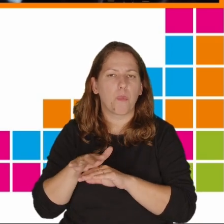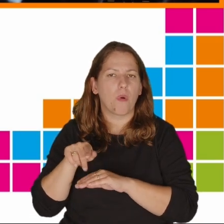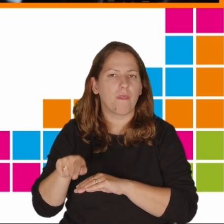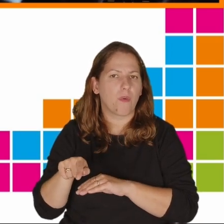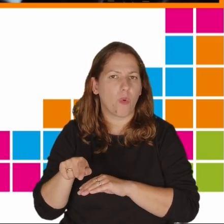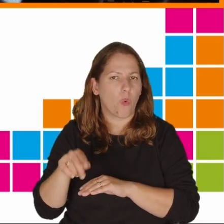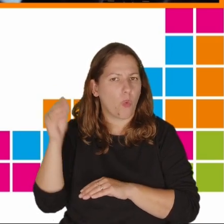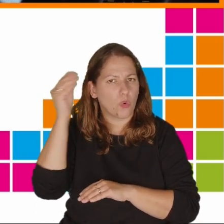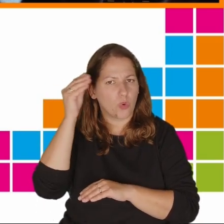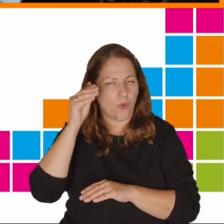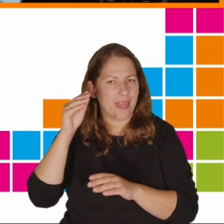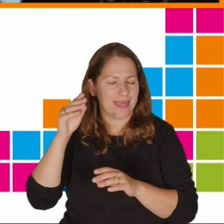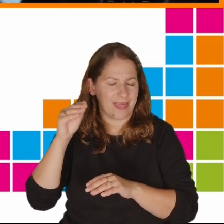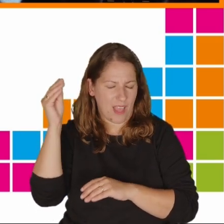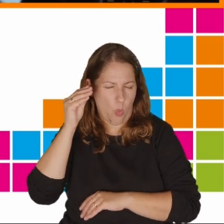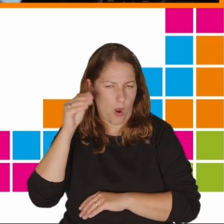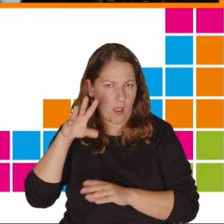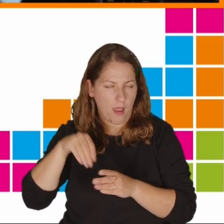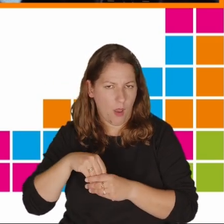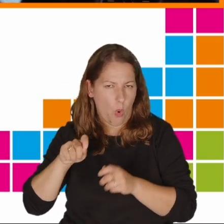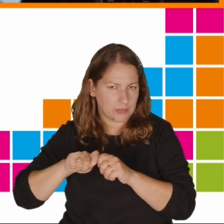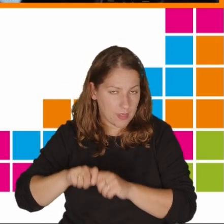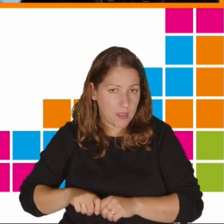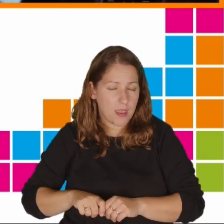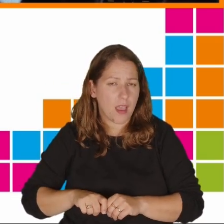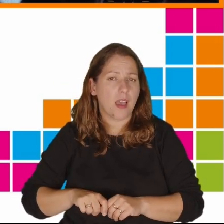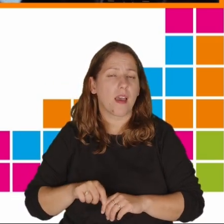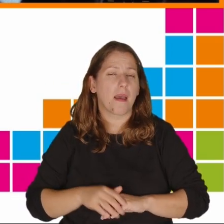uczniów w nauce i to jest